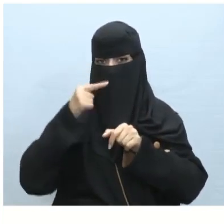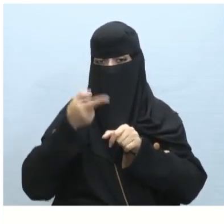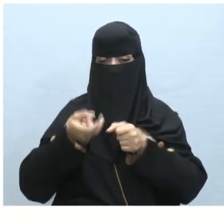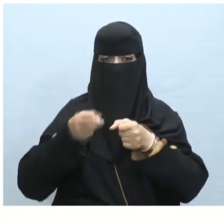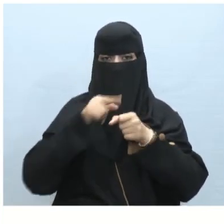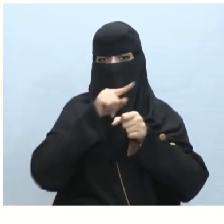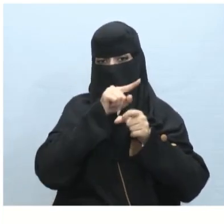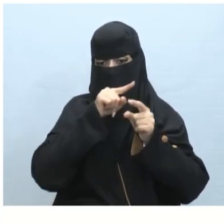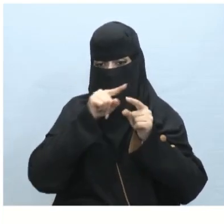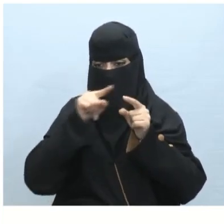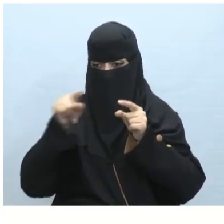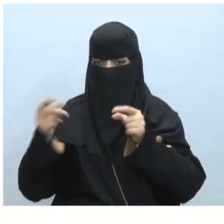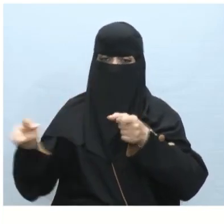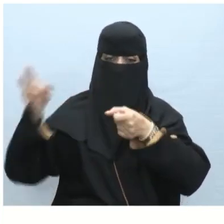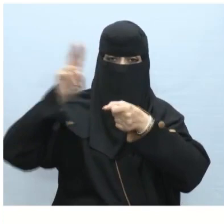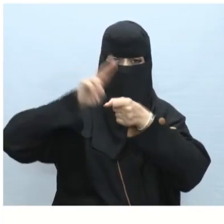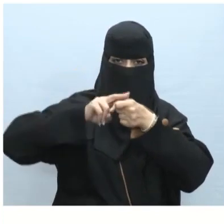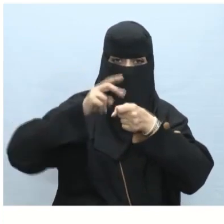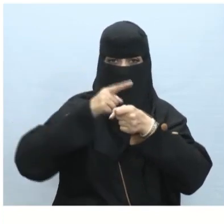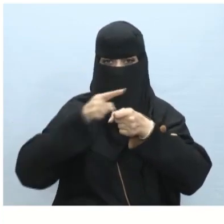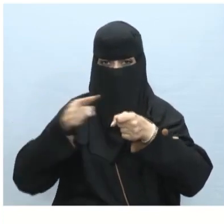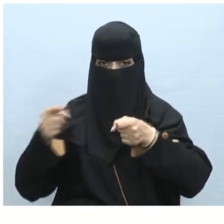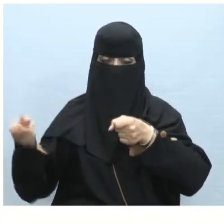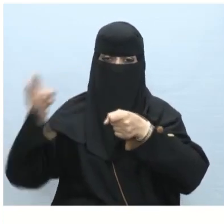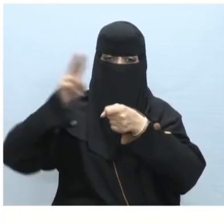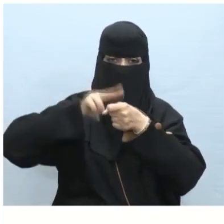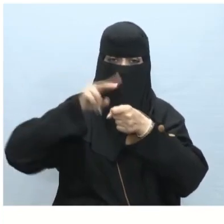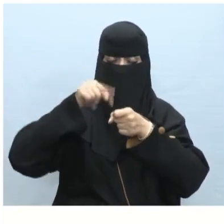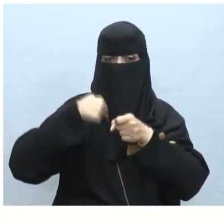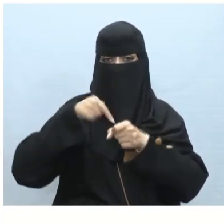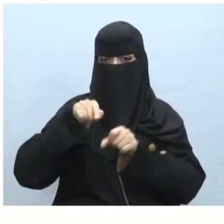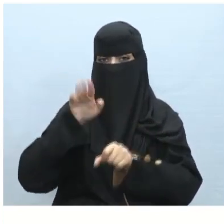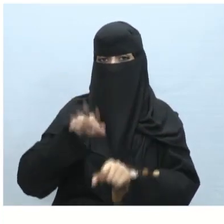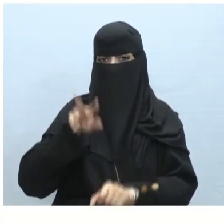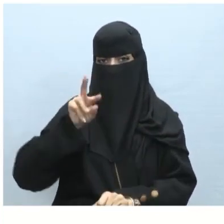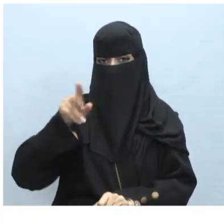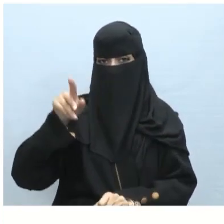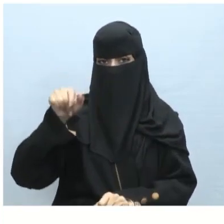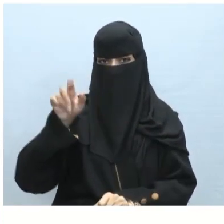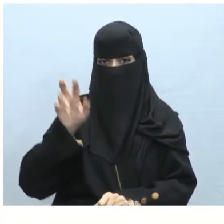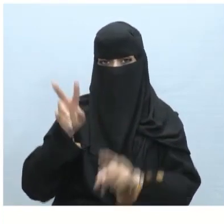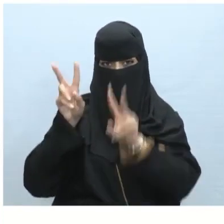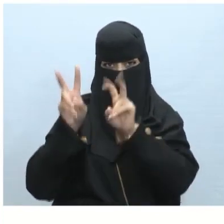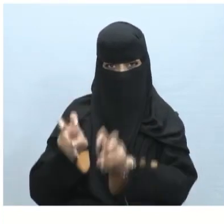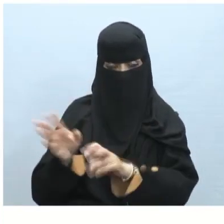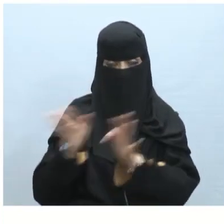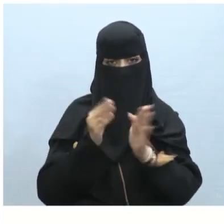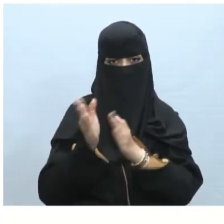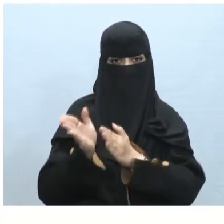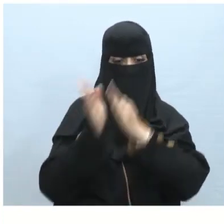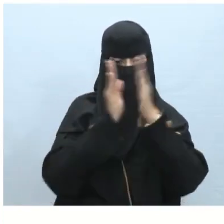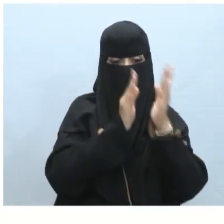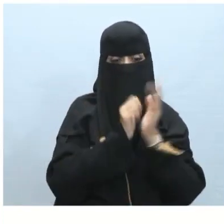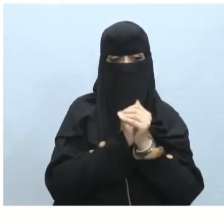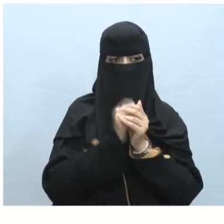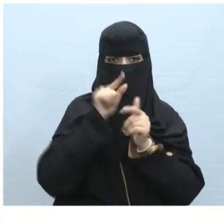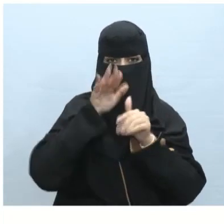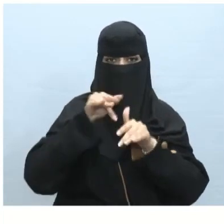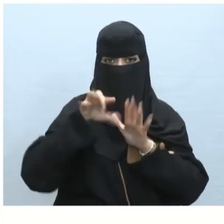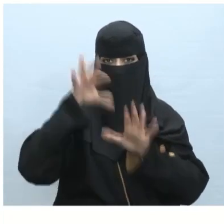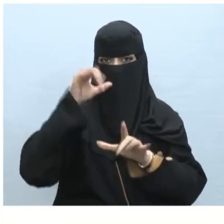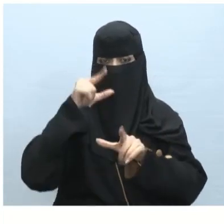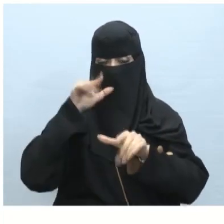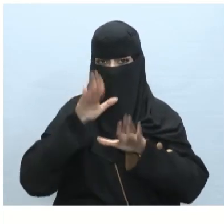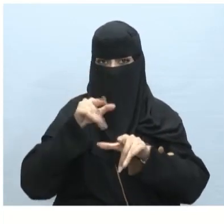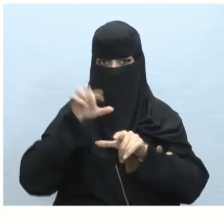تشغيل المقطع الصوتي حتى الانتقال إلى الشريحة التالية بمجرد